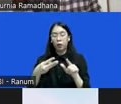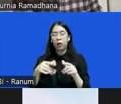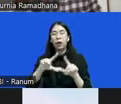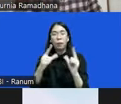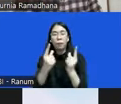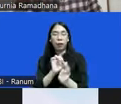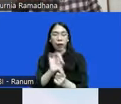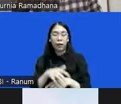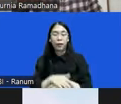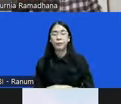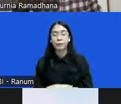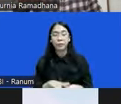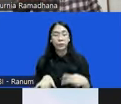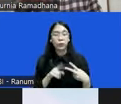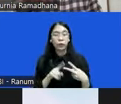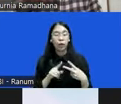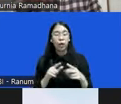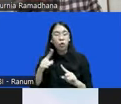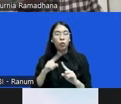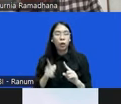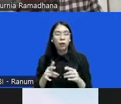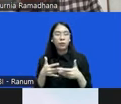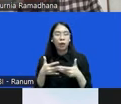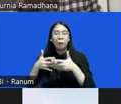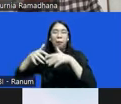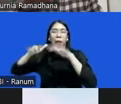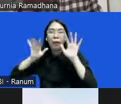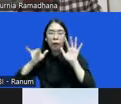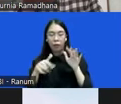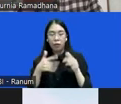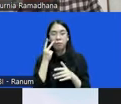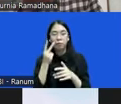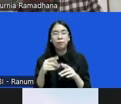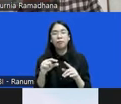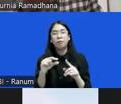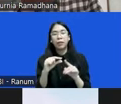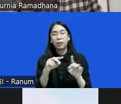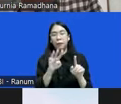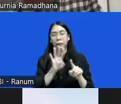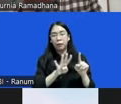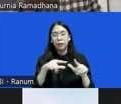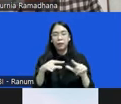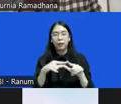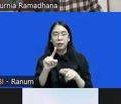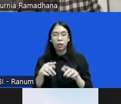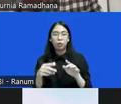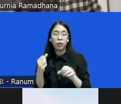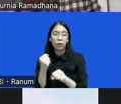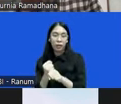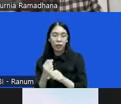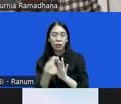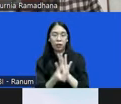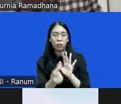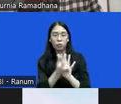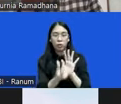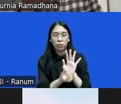tugas yang kebablasan, teman-teman. Kalau kita membaca pasal 14 ayat 1 huruf G RUU Polri, menyebutkan